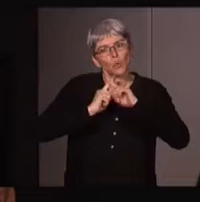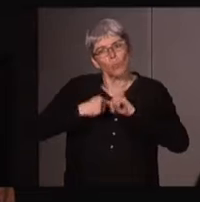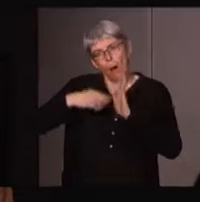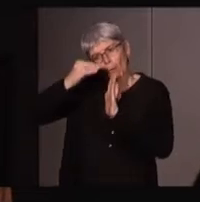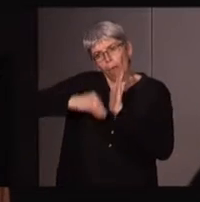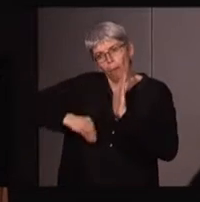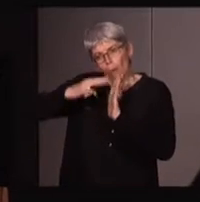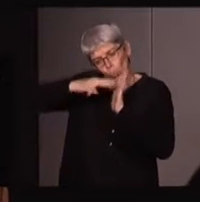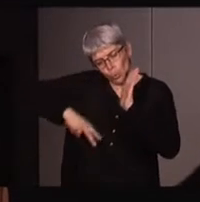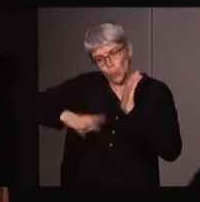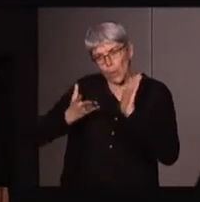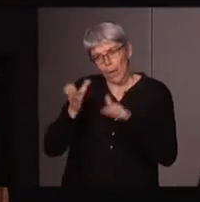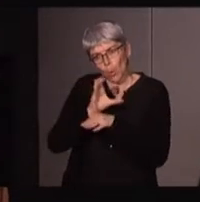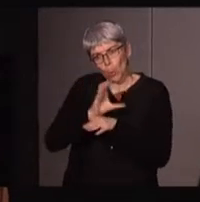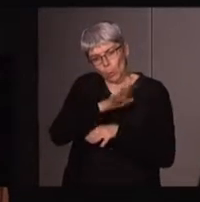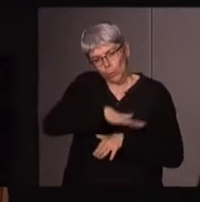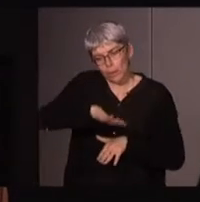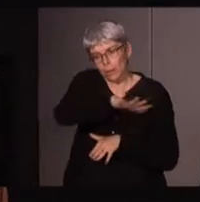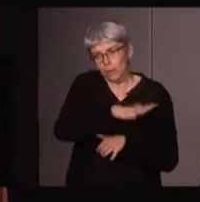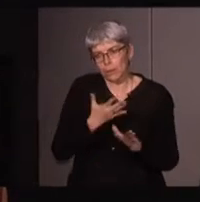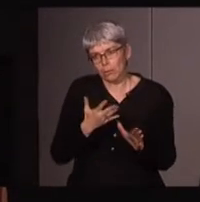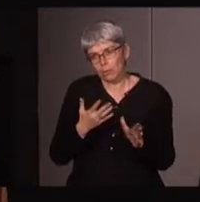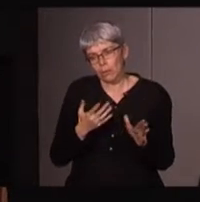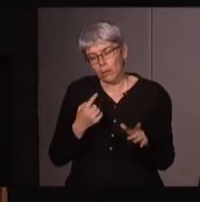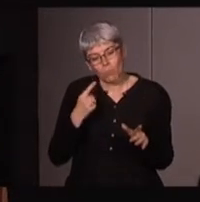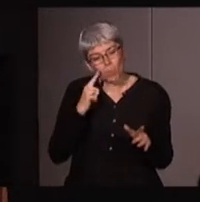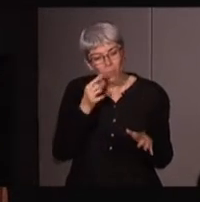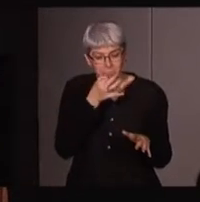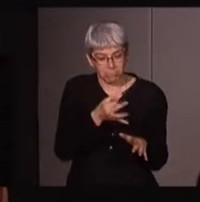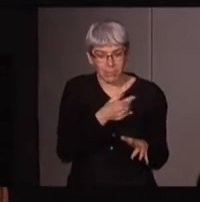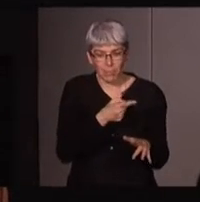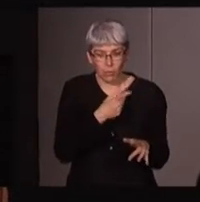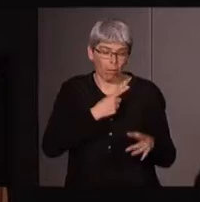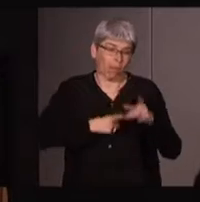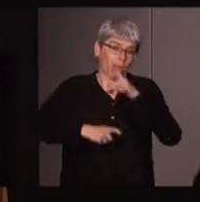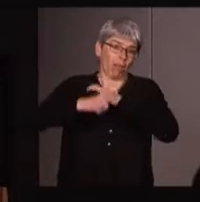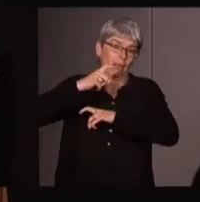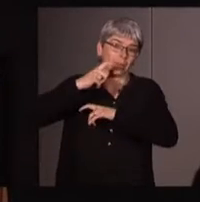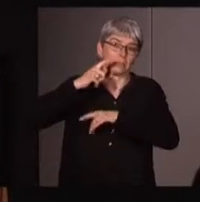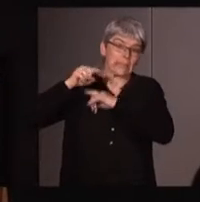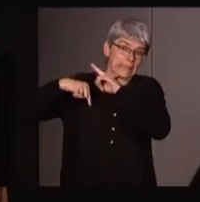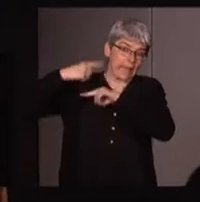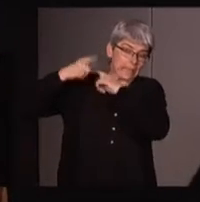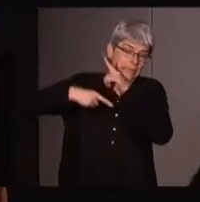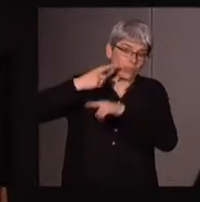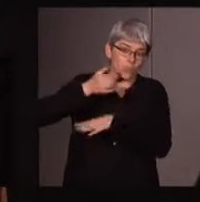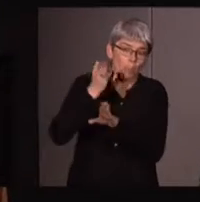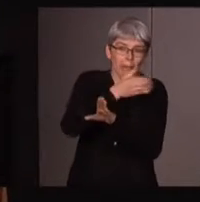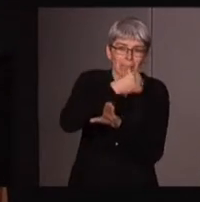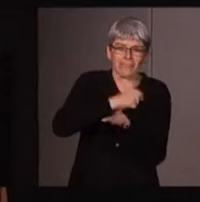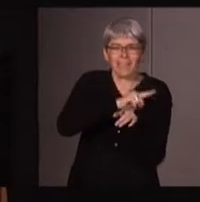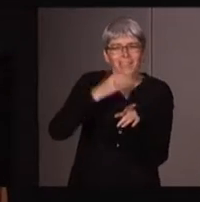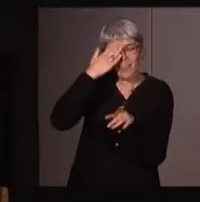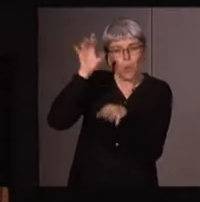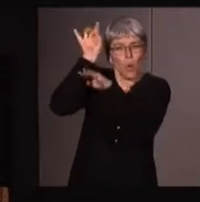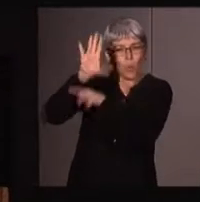contre ces éco-féministes néopayennes, parce qu'en revenant à des traditions pré-chrétiennes, c'est une façon de rejeter les lumières et on sait